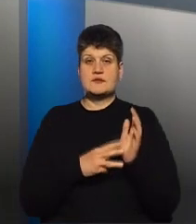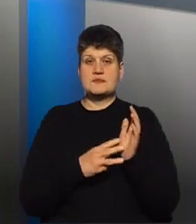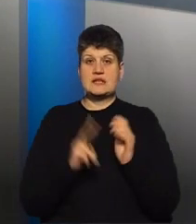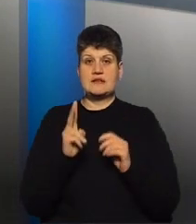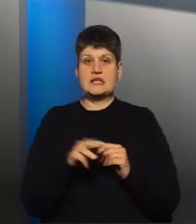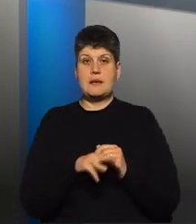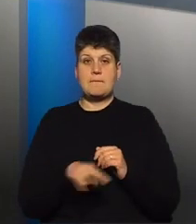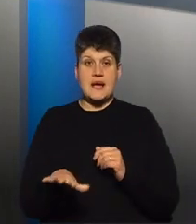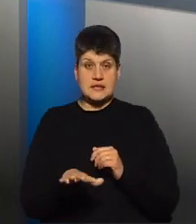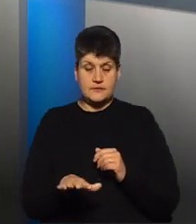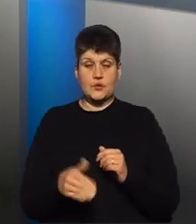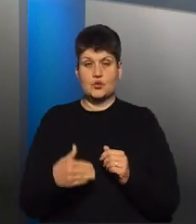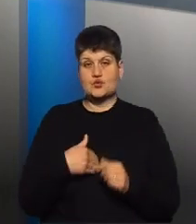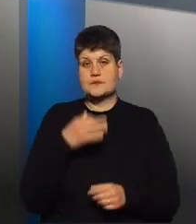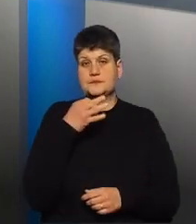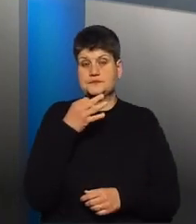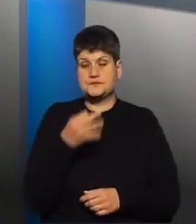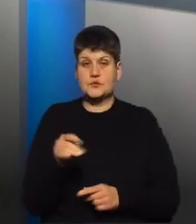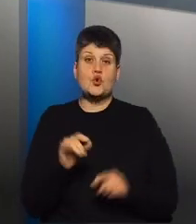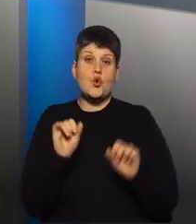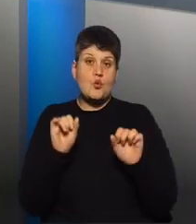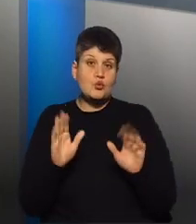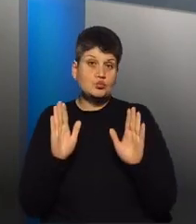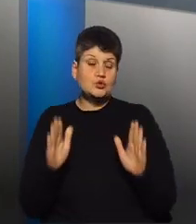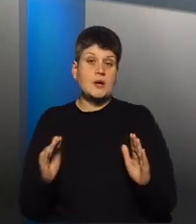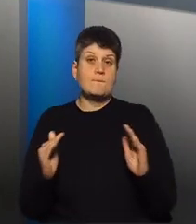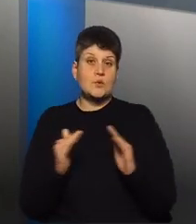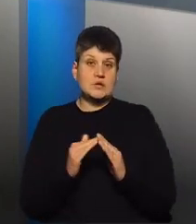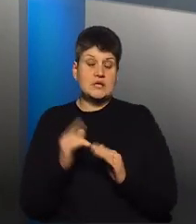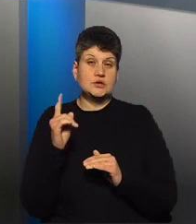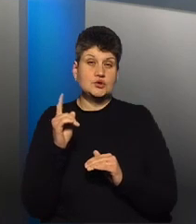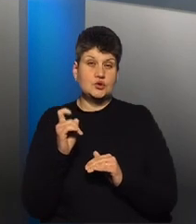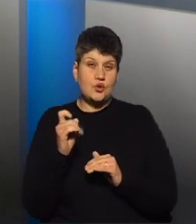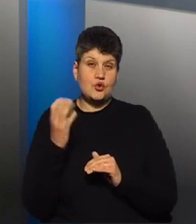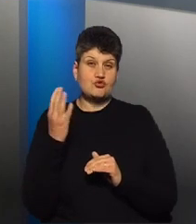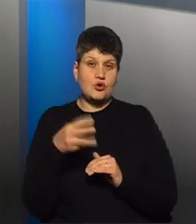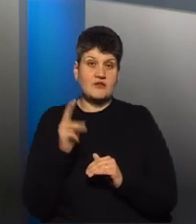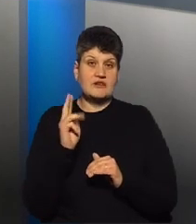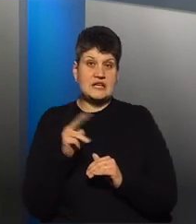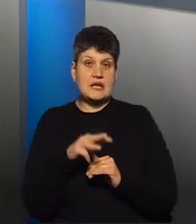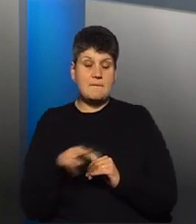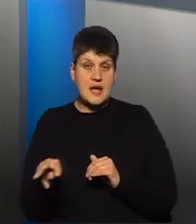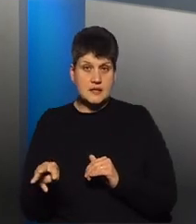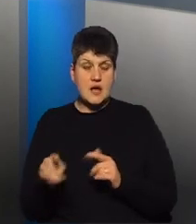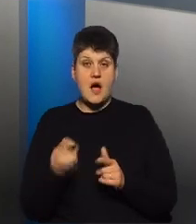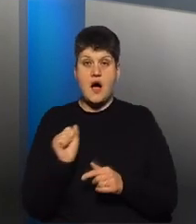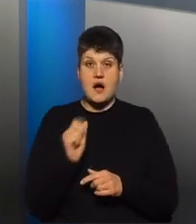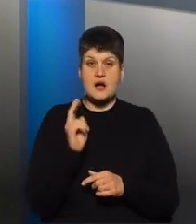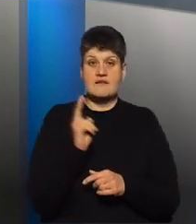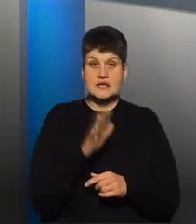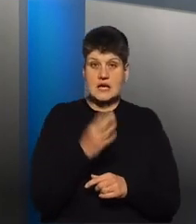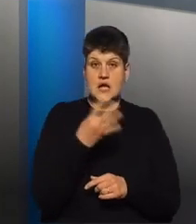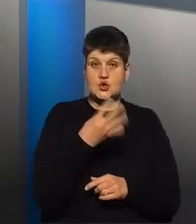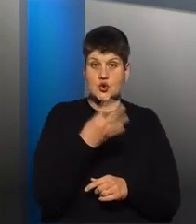зауважити, що може бути будинок площою 140 квадратних метрів, а квартира 40 квадратних метрів